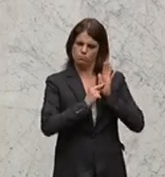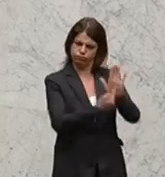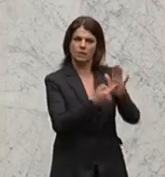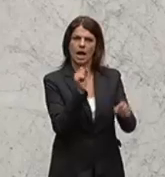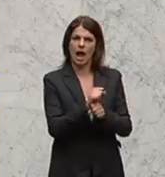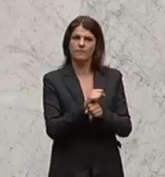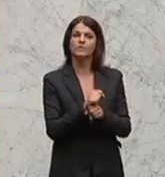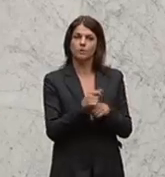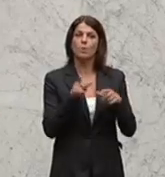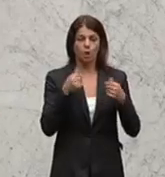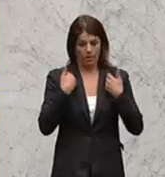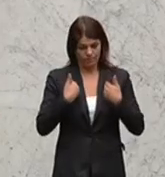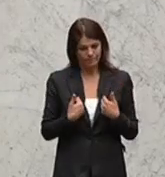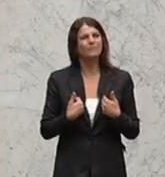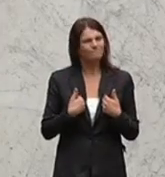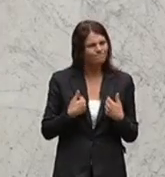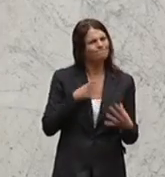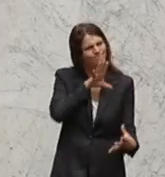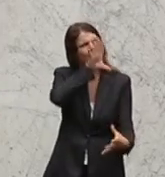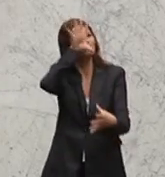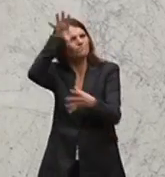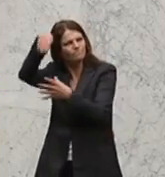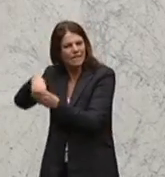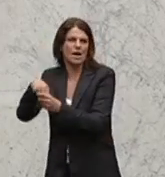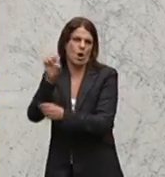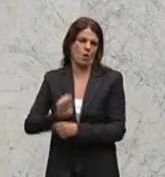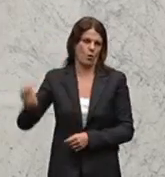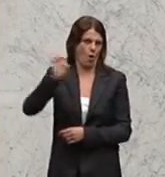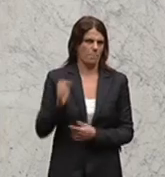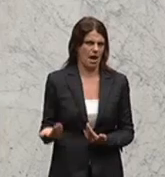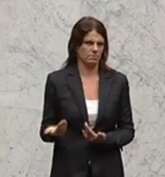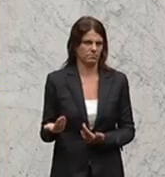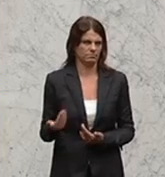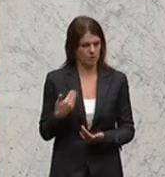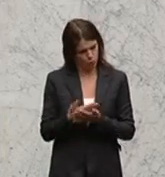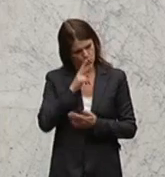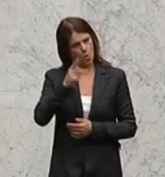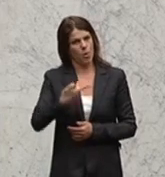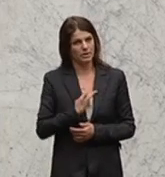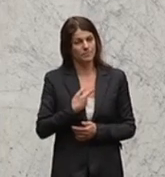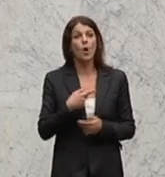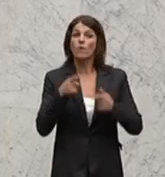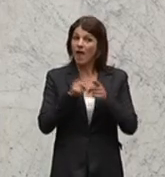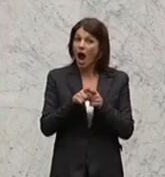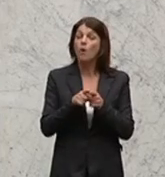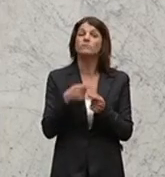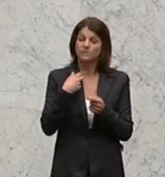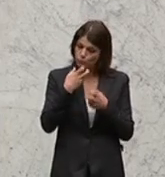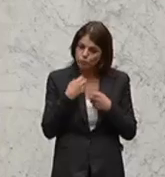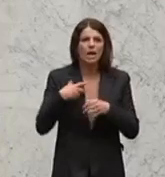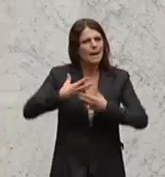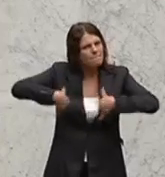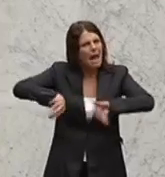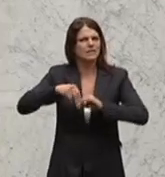sich als Teil dieses gemeinsamen Europas zu sehen und auch gemeinsam Verantwortung zu